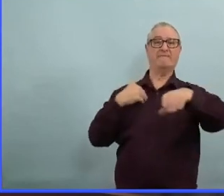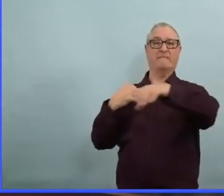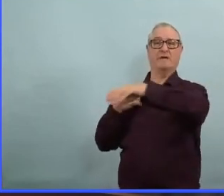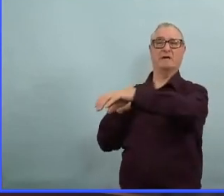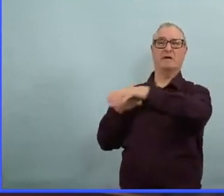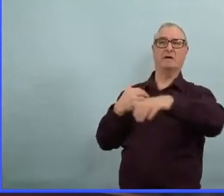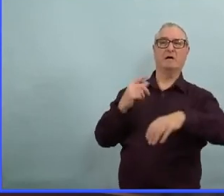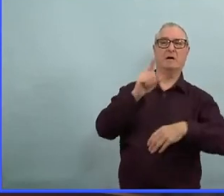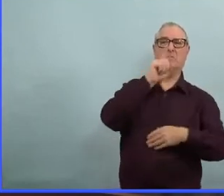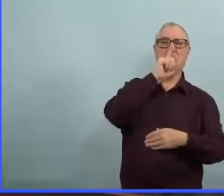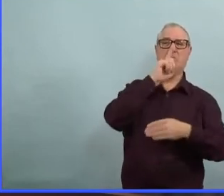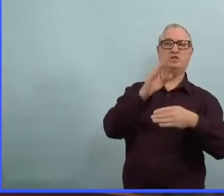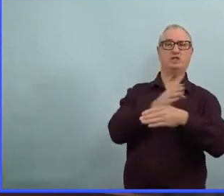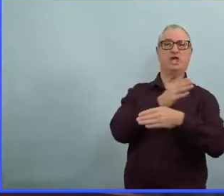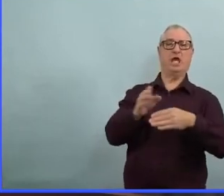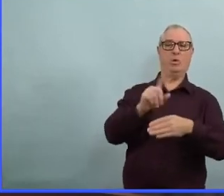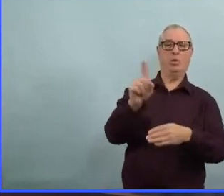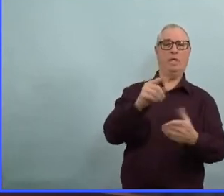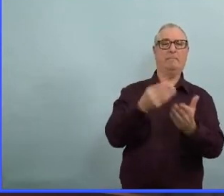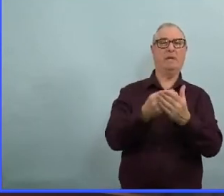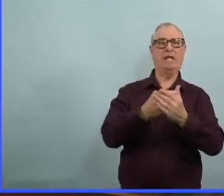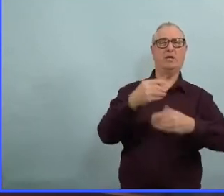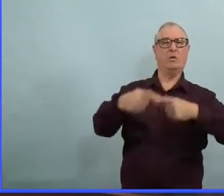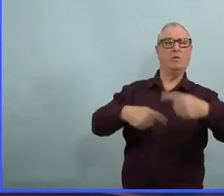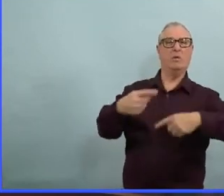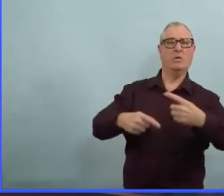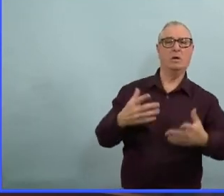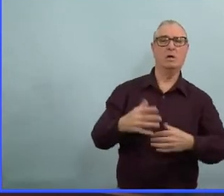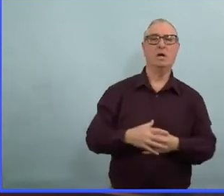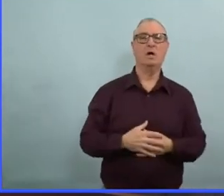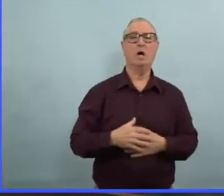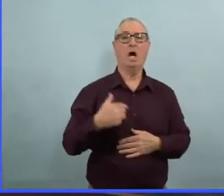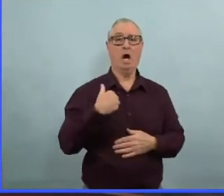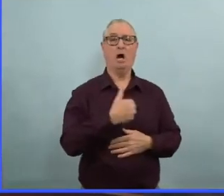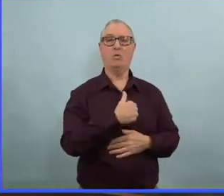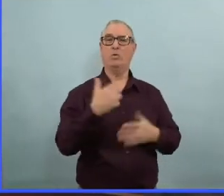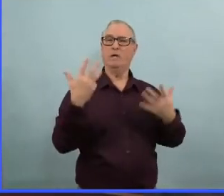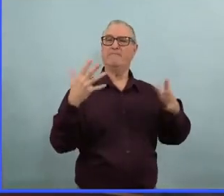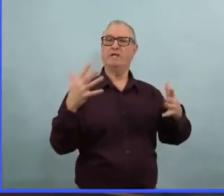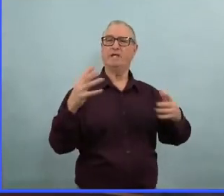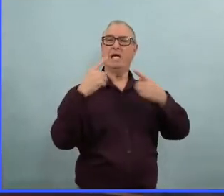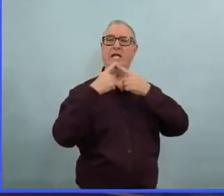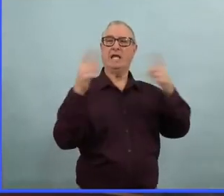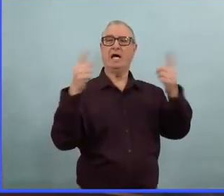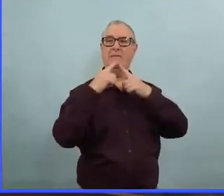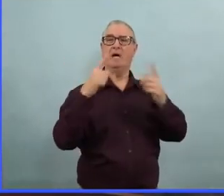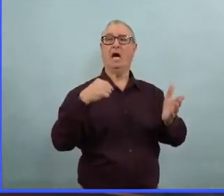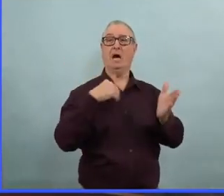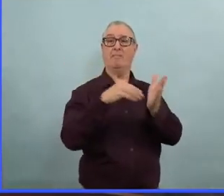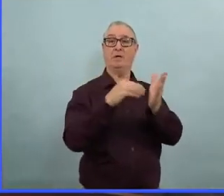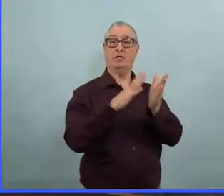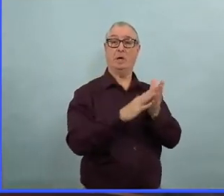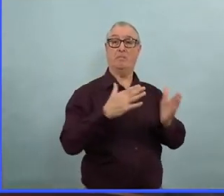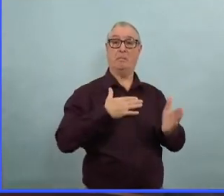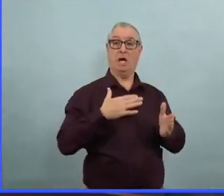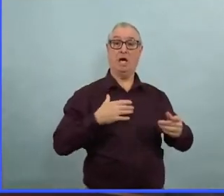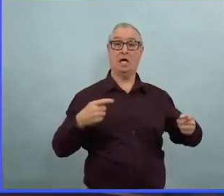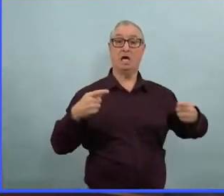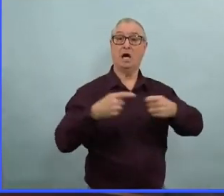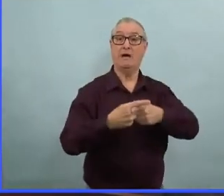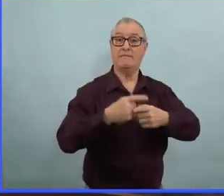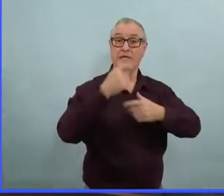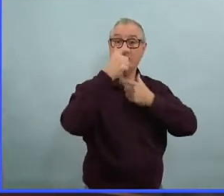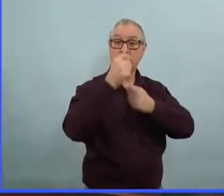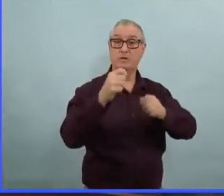vente de ces biens ça a été effectivement expliqué dans le formulaire de déclaration des conflits d'intérêts